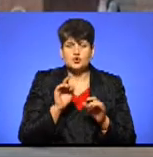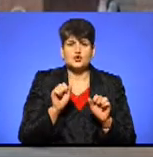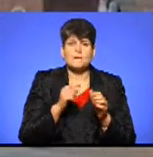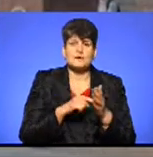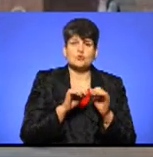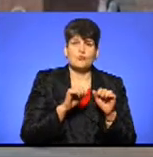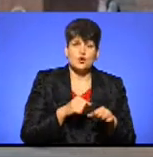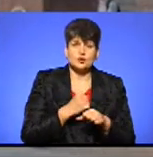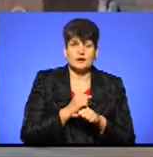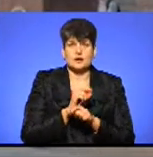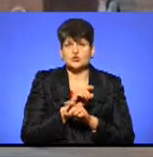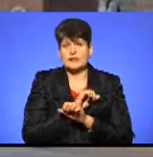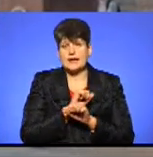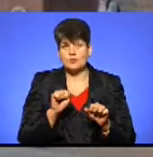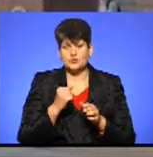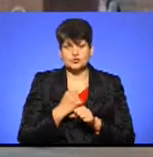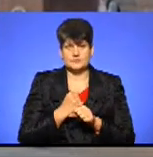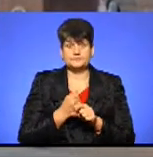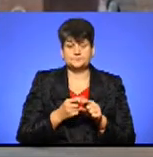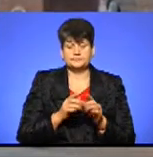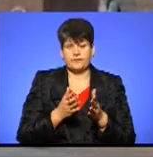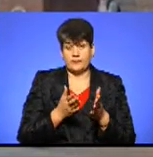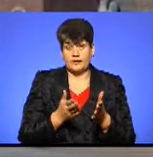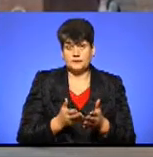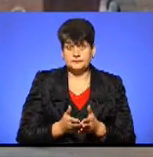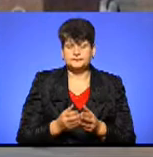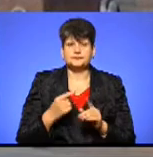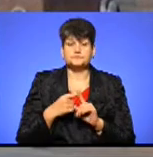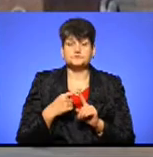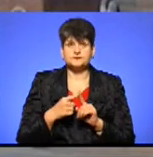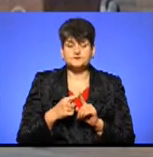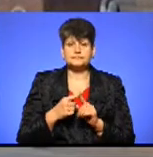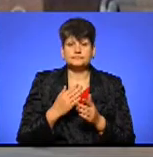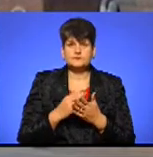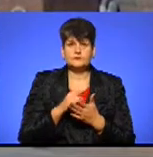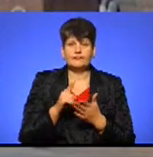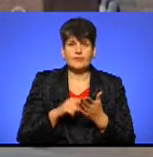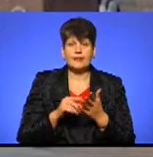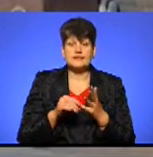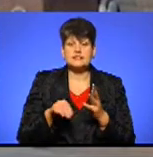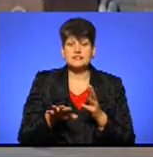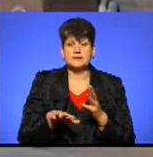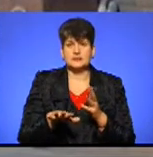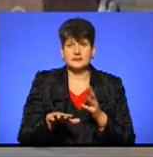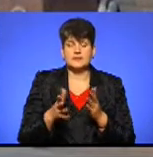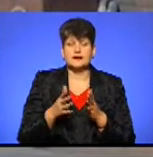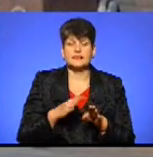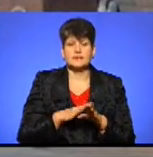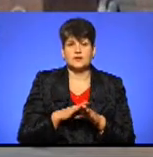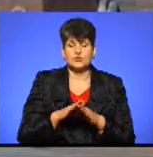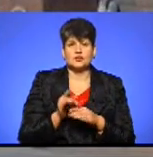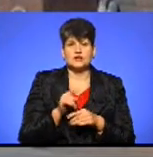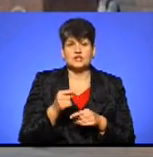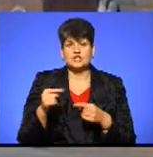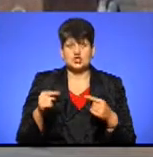принципі. От, десь ці моменти. Плюс є питання земельних ділянок, на яких там реалізовуються ті чи